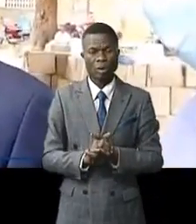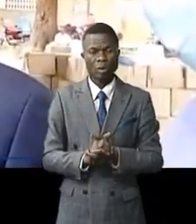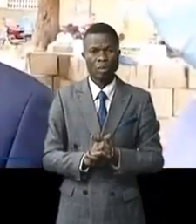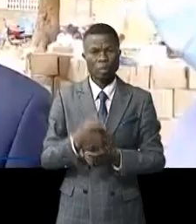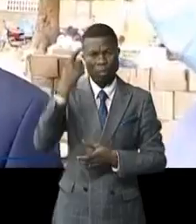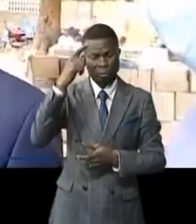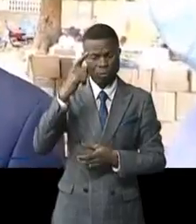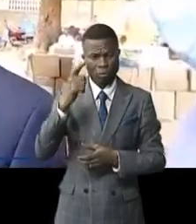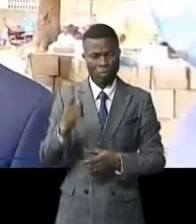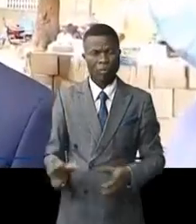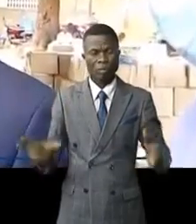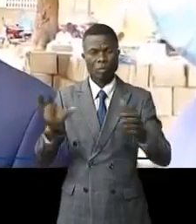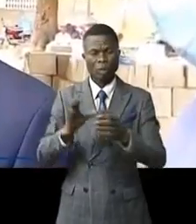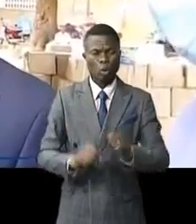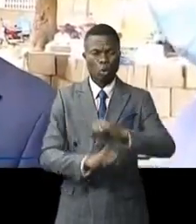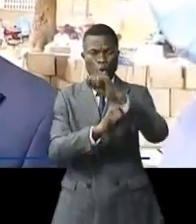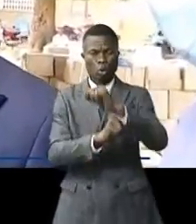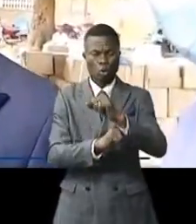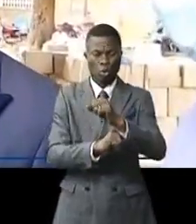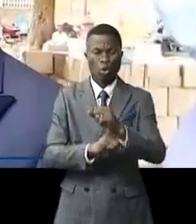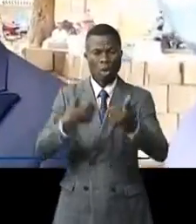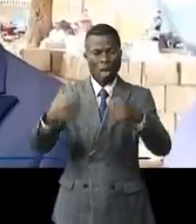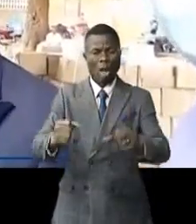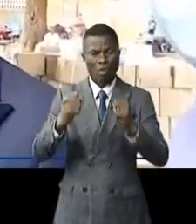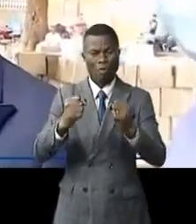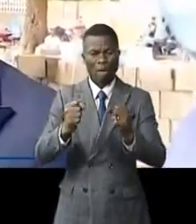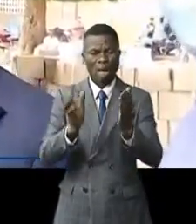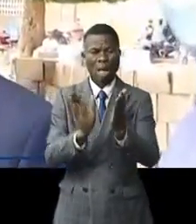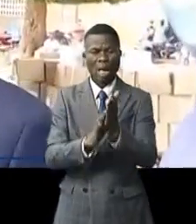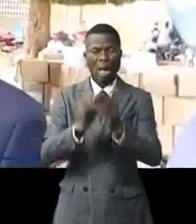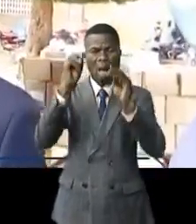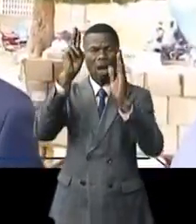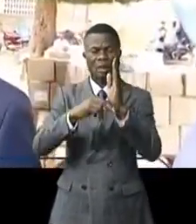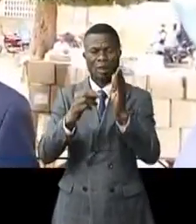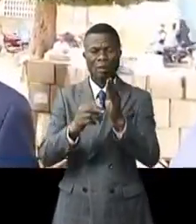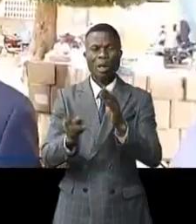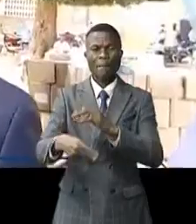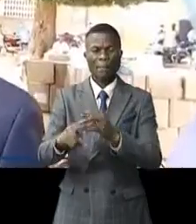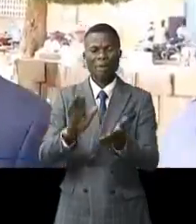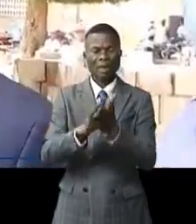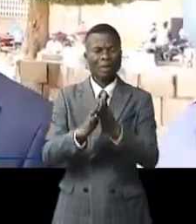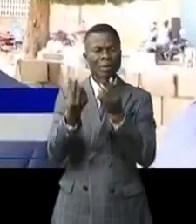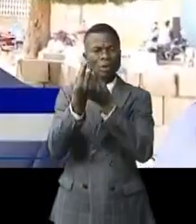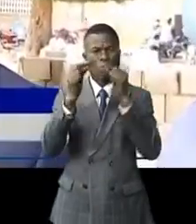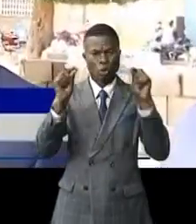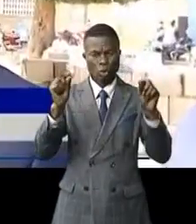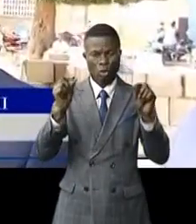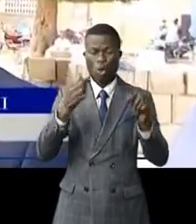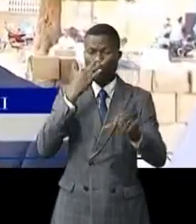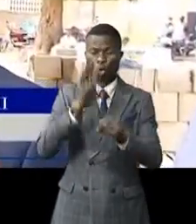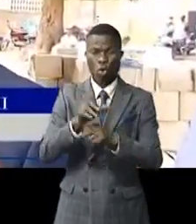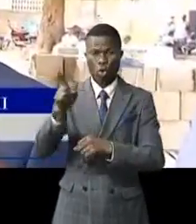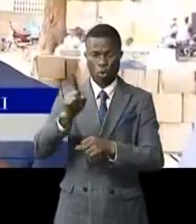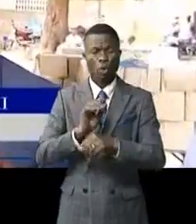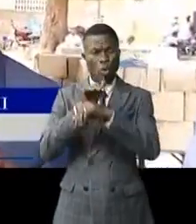la consolidation et la pérennisation de la gratuité de l'enseignement au niveau primaire. Nous lui rassurons